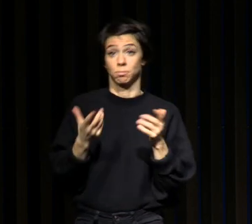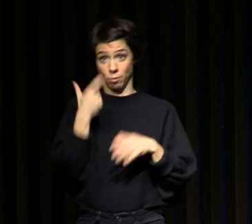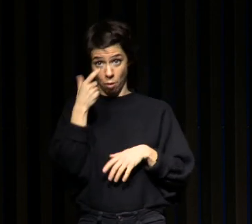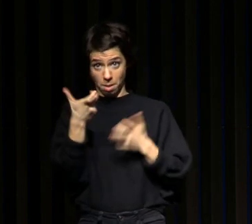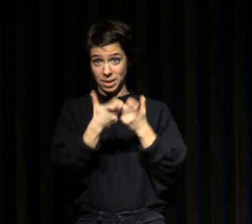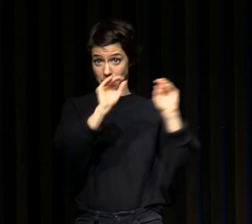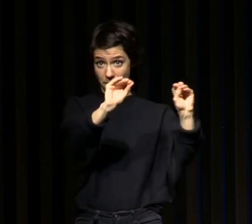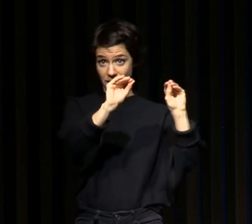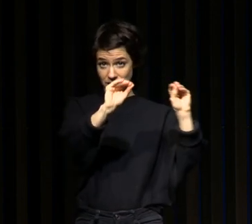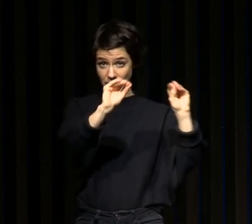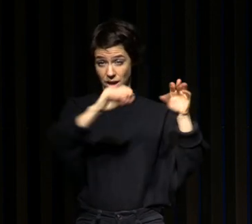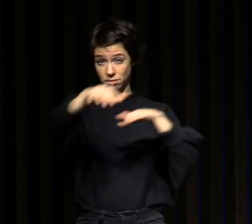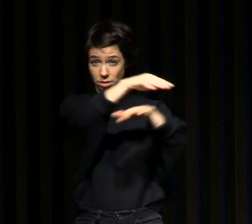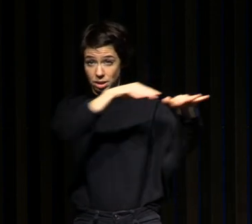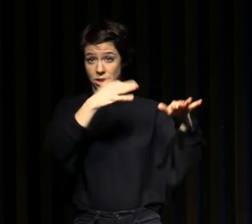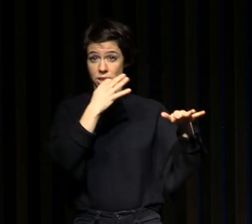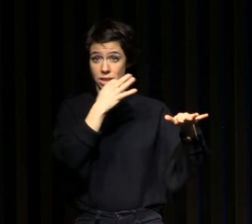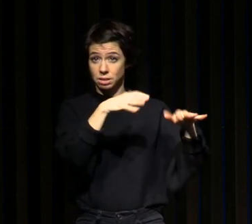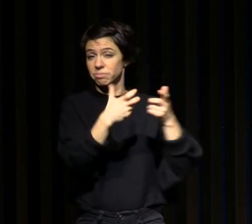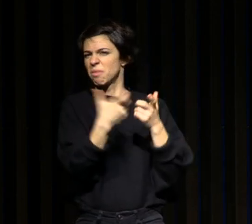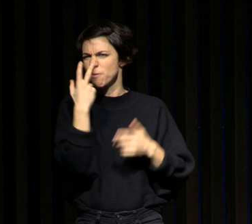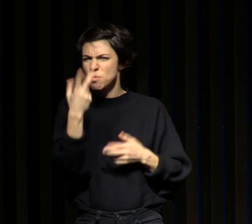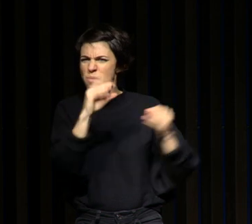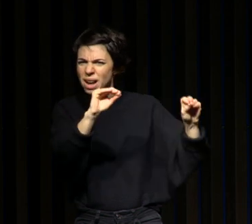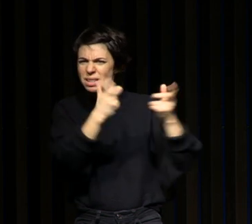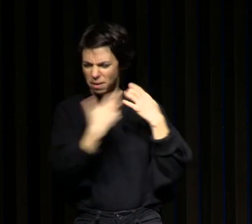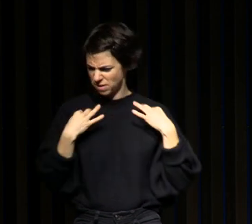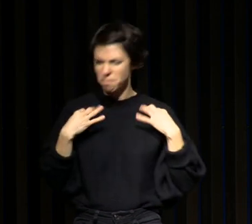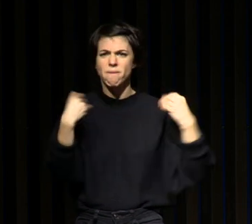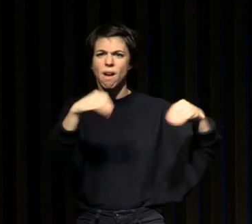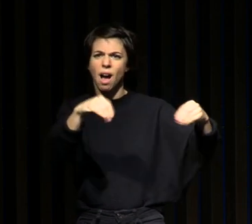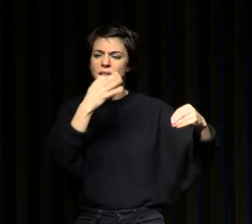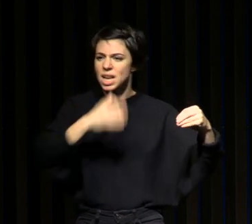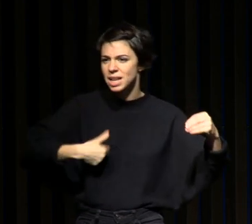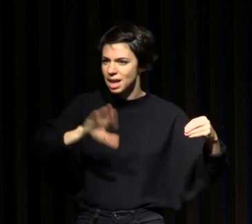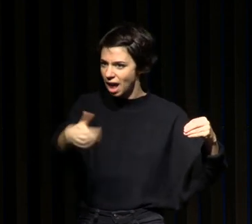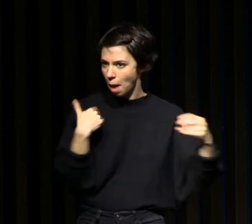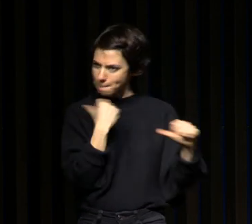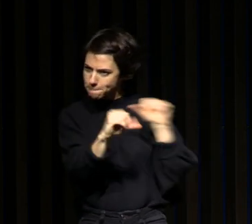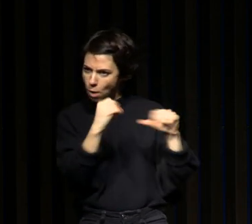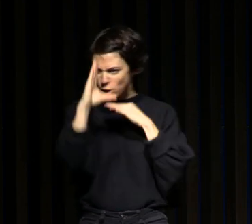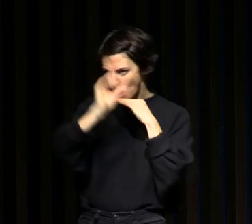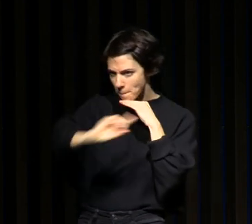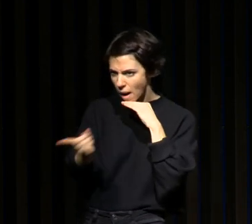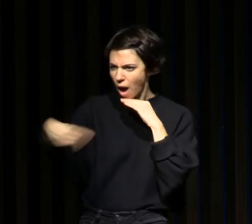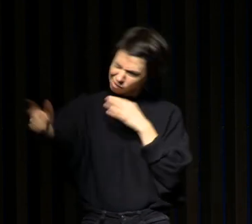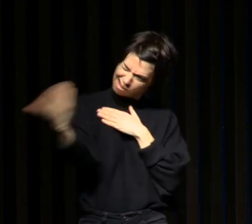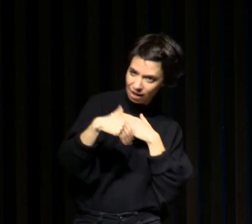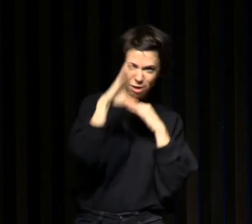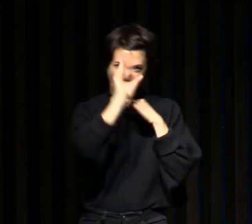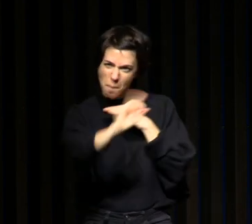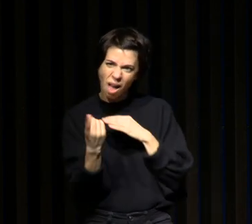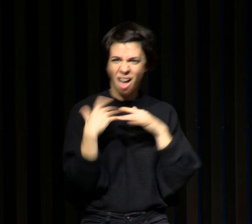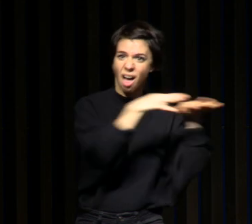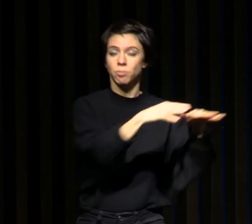la mode ne dort jamais, nous non plus ». Bon, je pense que c'est une grosse bêtise, parce que quand on ne dort pas, on est beaucoup moins créatif, et en